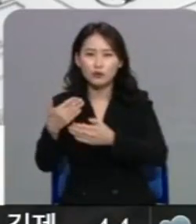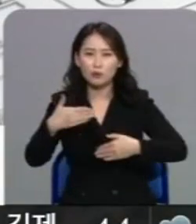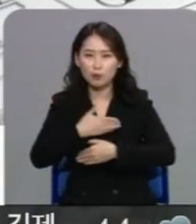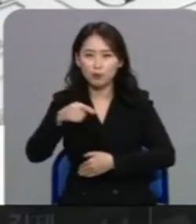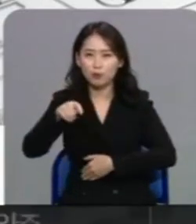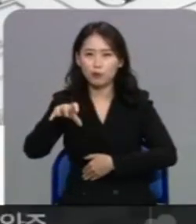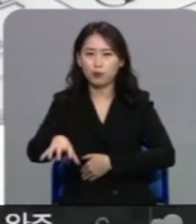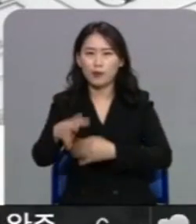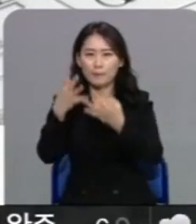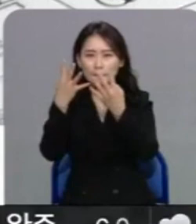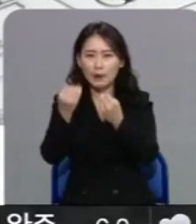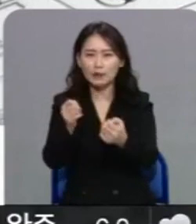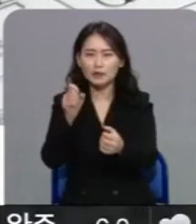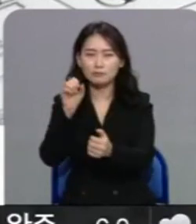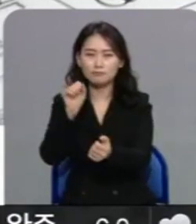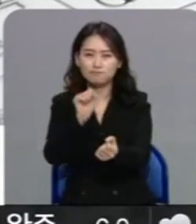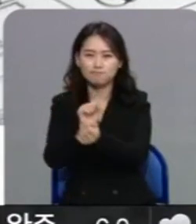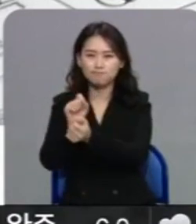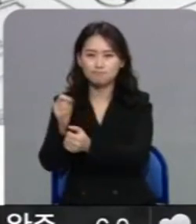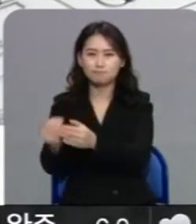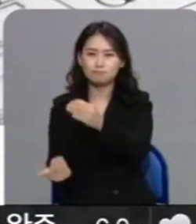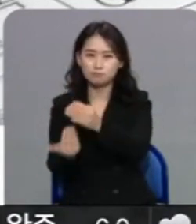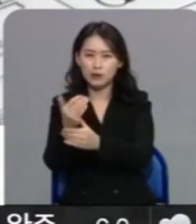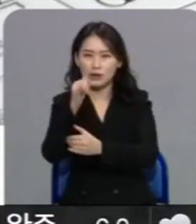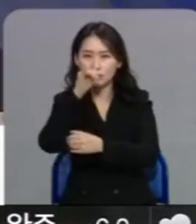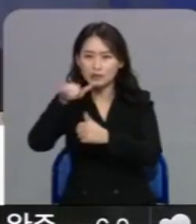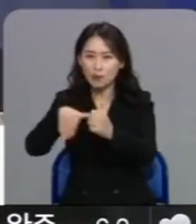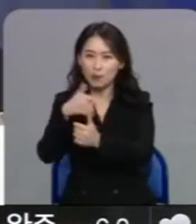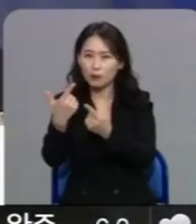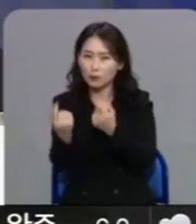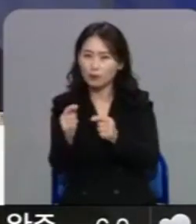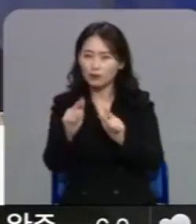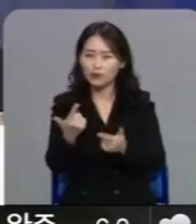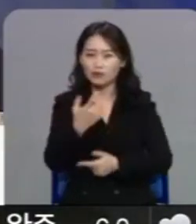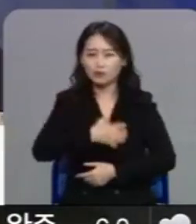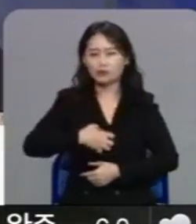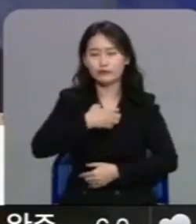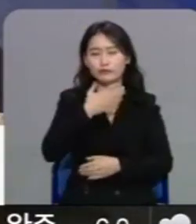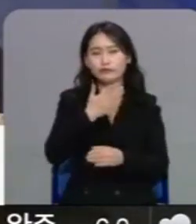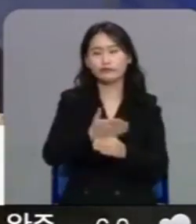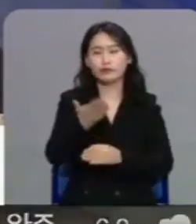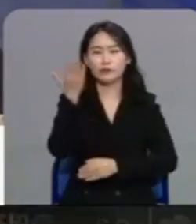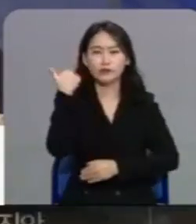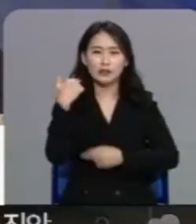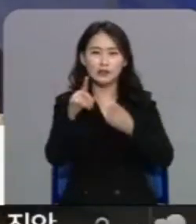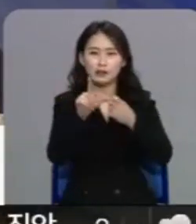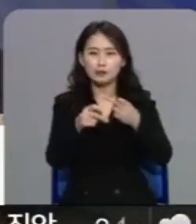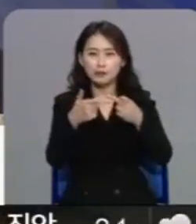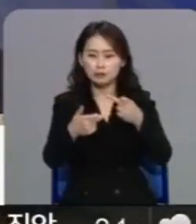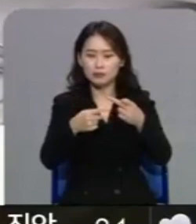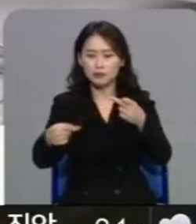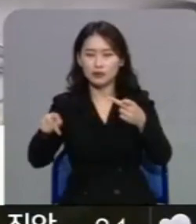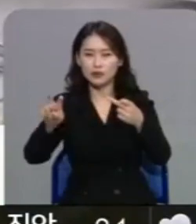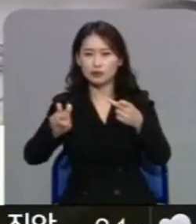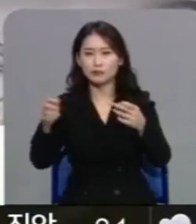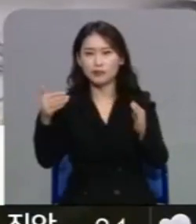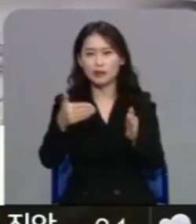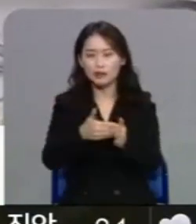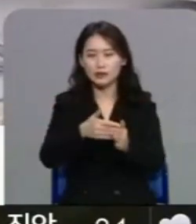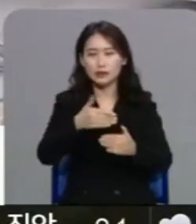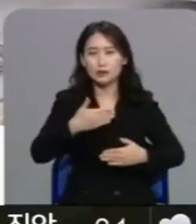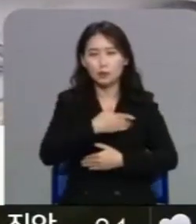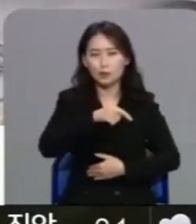사례가 반복될까 우려되는 상황. 전랍도 보건당국은 지난 17일부터 20일까지 해당 사우나의 여탕 이용자를